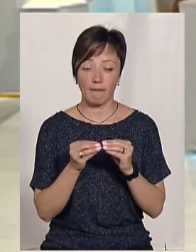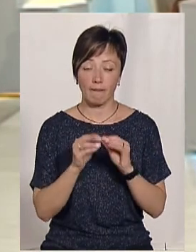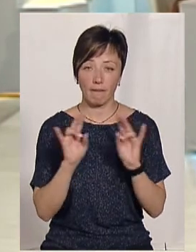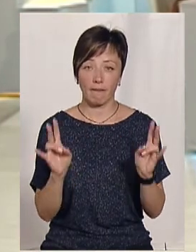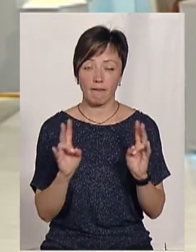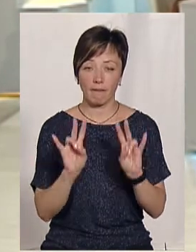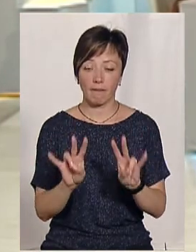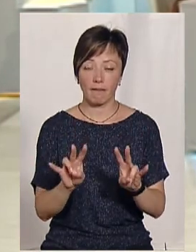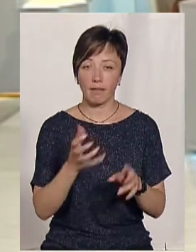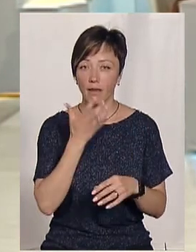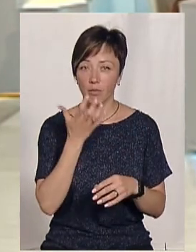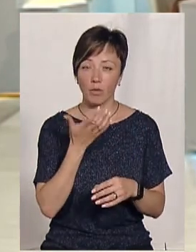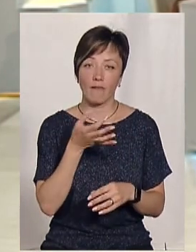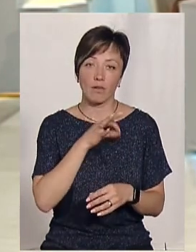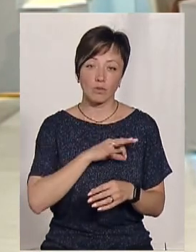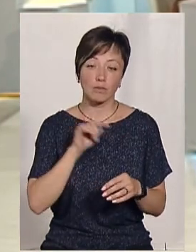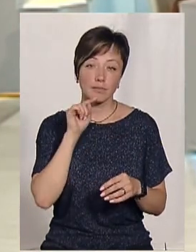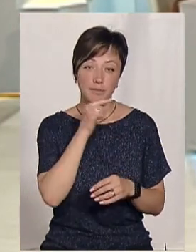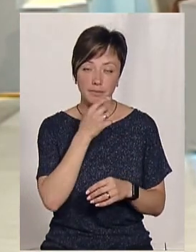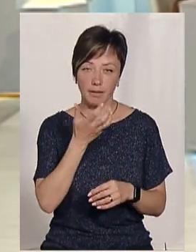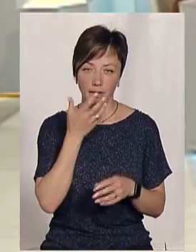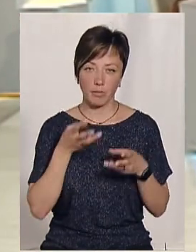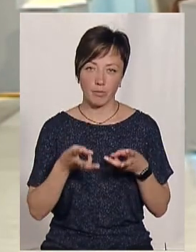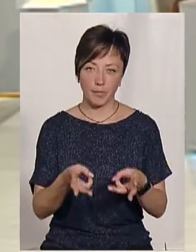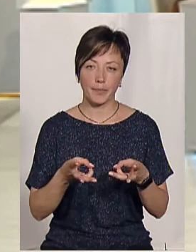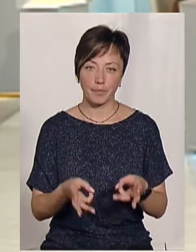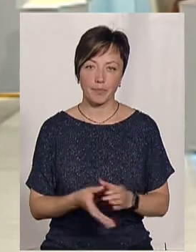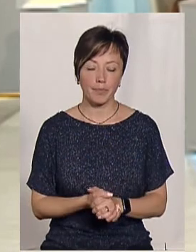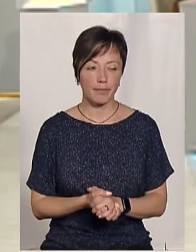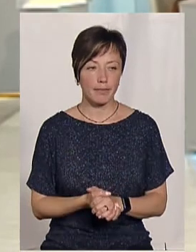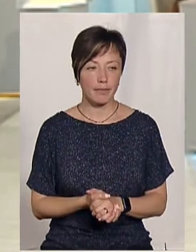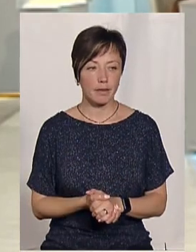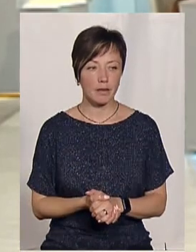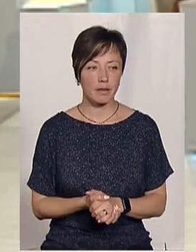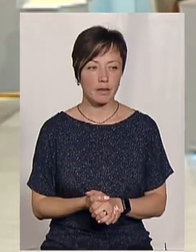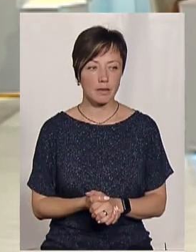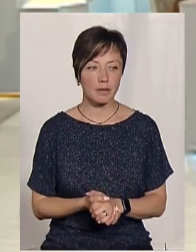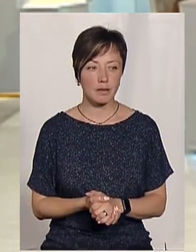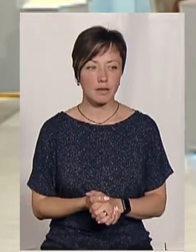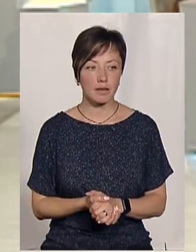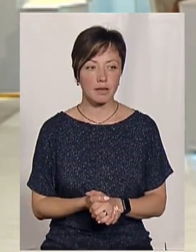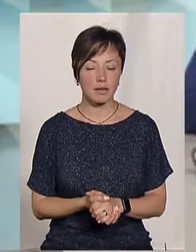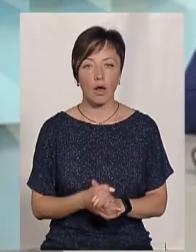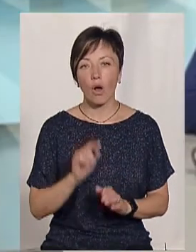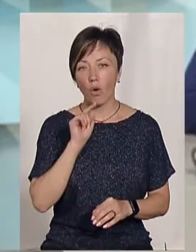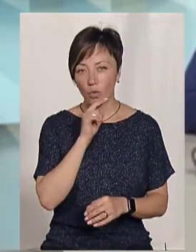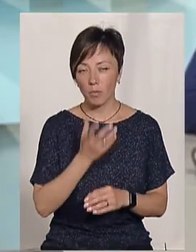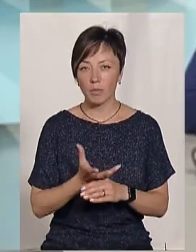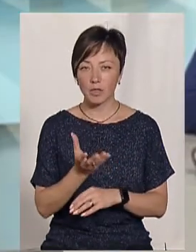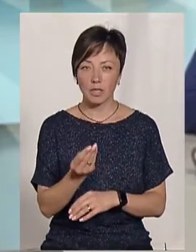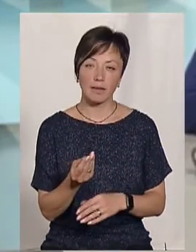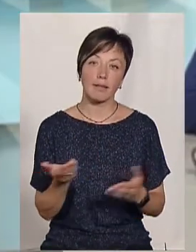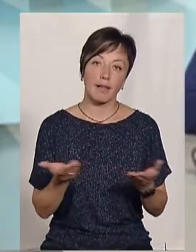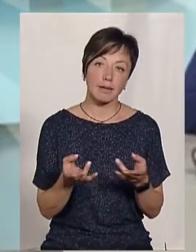тепло, і менше використовується теплоносія. Це для карману кожного співвласника. економія на комунальних платежах.